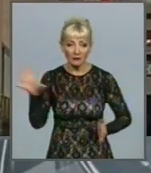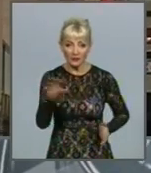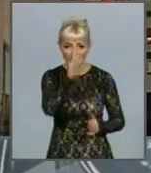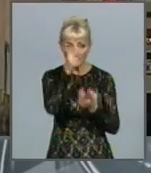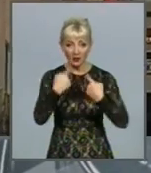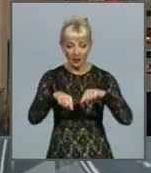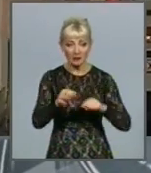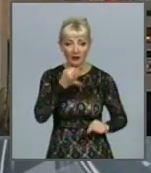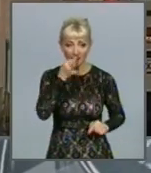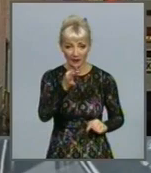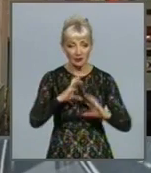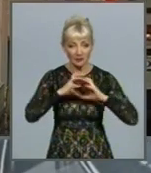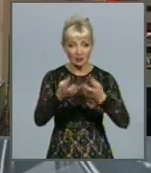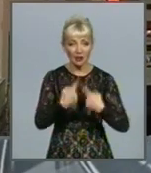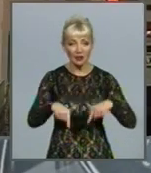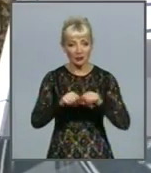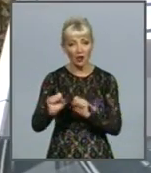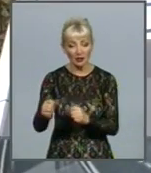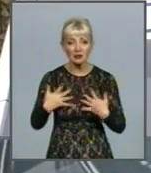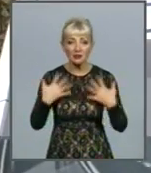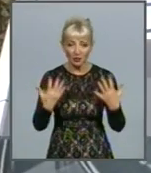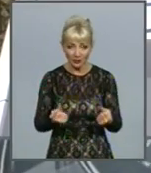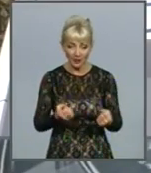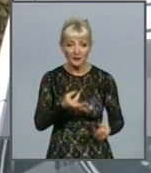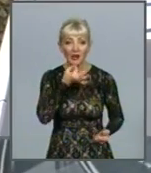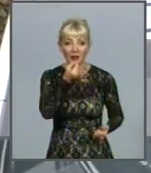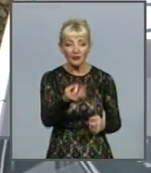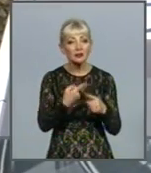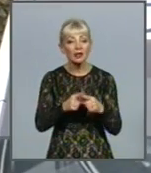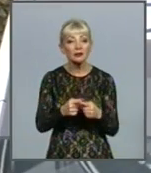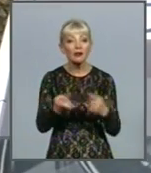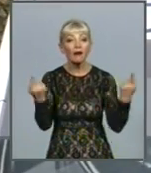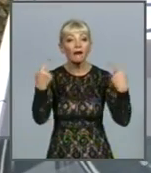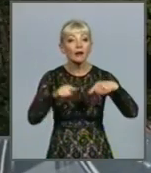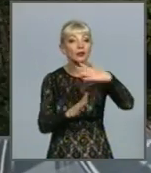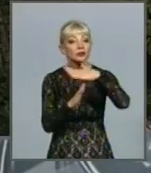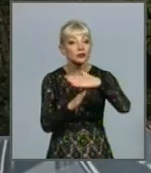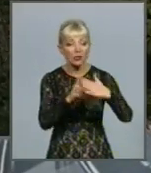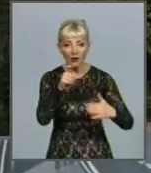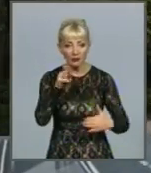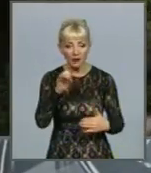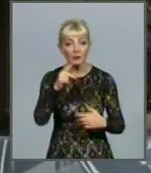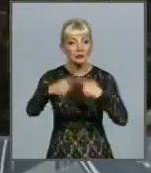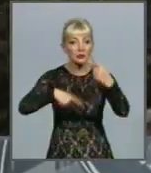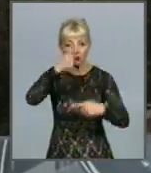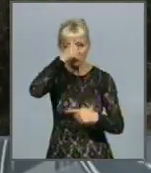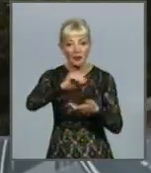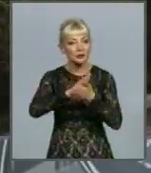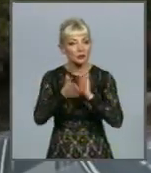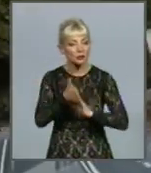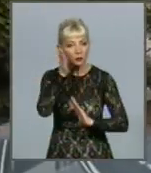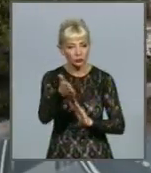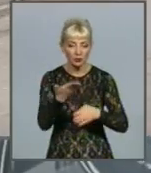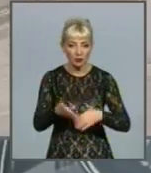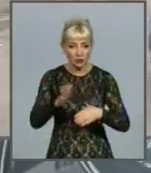країнах, констатують у Всесвітній організації охорони здоров'я. Кажуть, це критичний етап і наступні кілька місяців ситуація буде